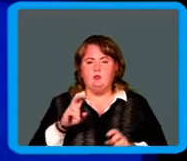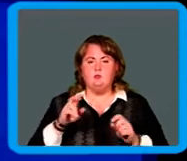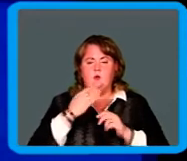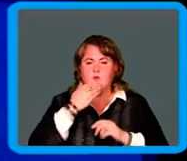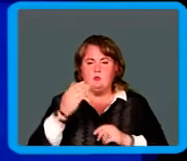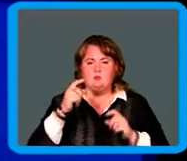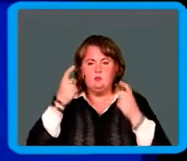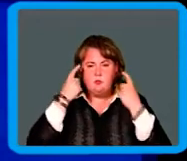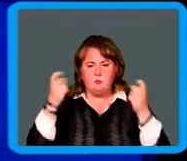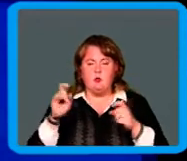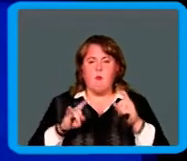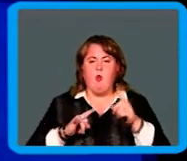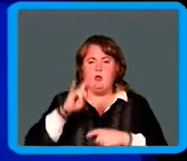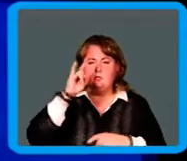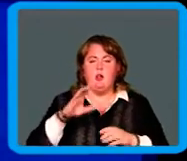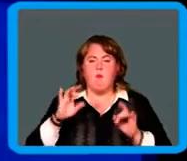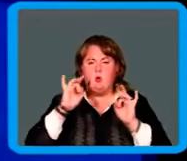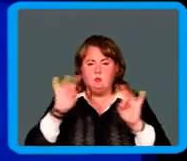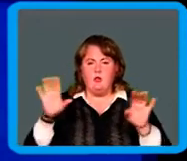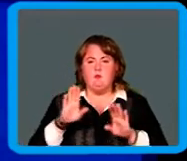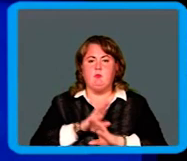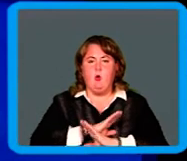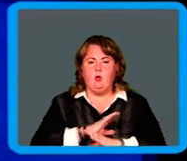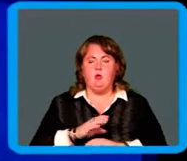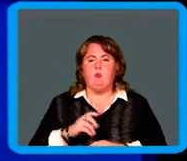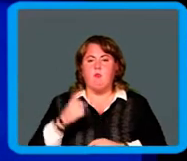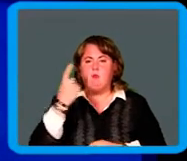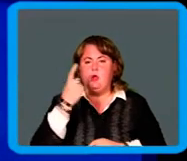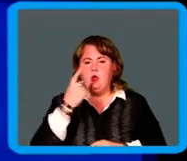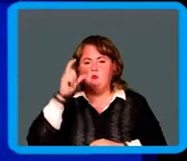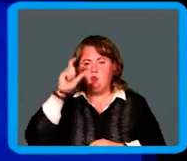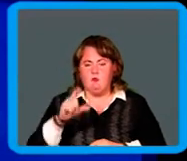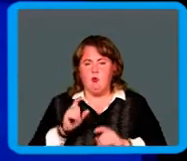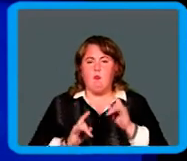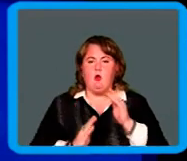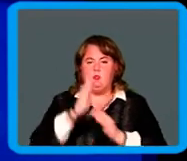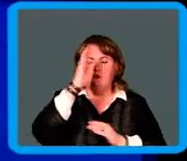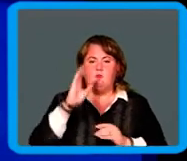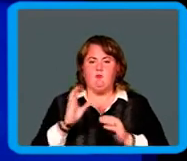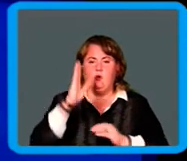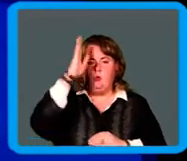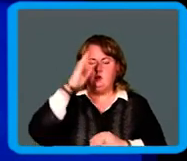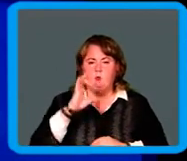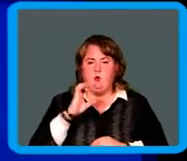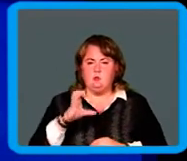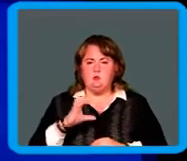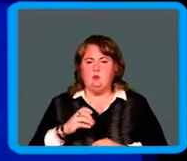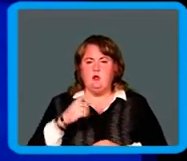знаменитый, полетел, прославился, погиб. Первый человек, полетевший в космос. Герой.